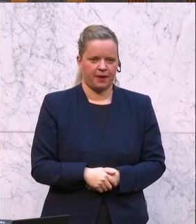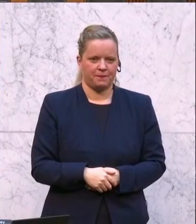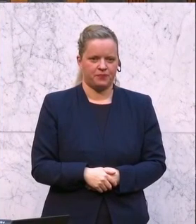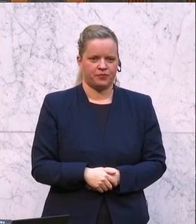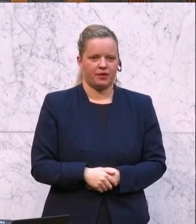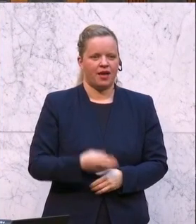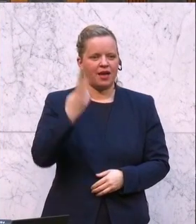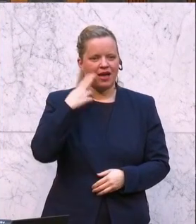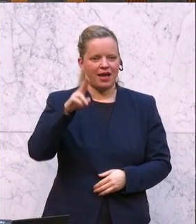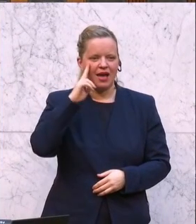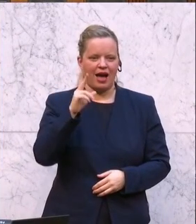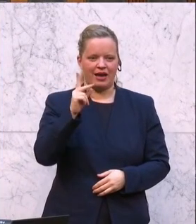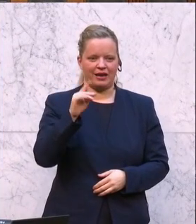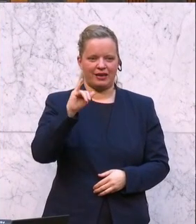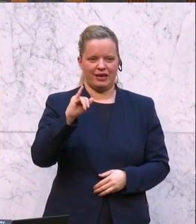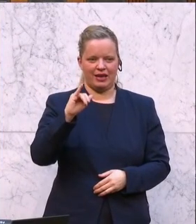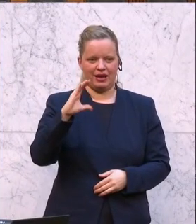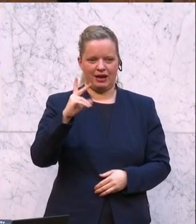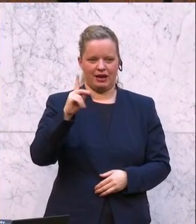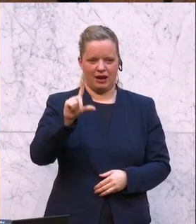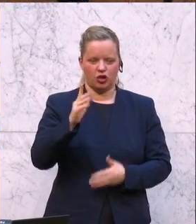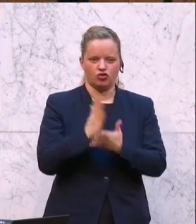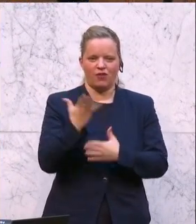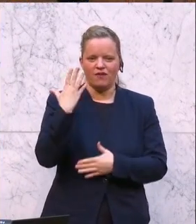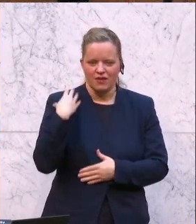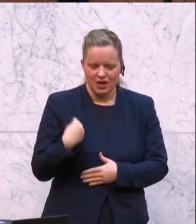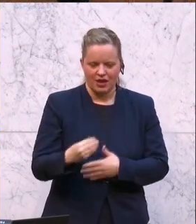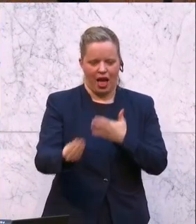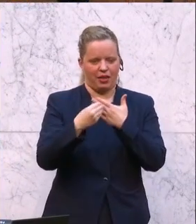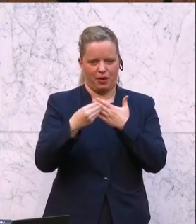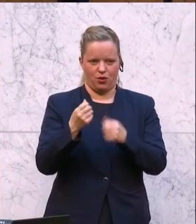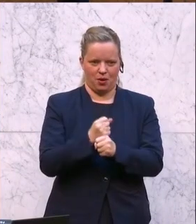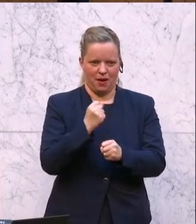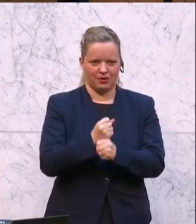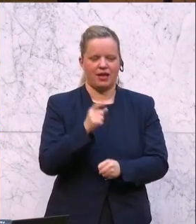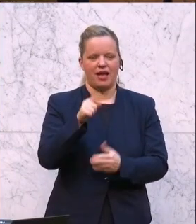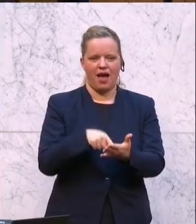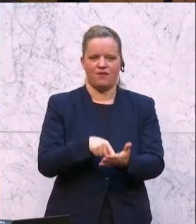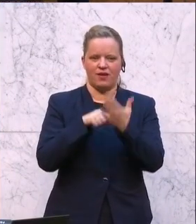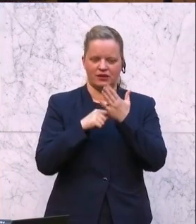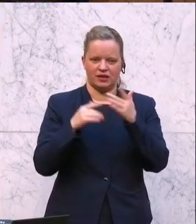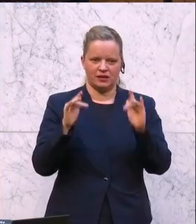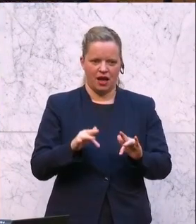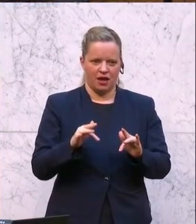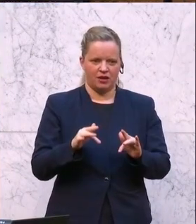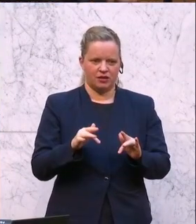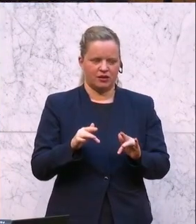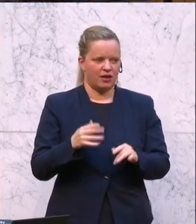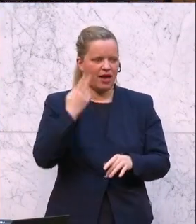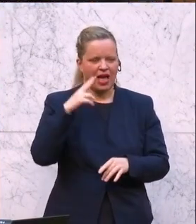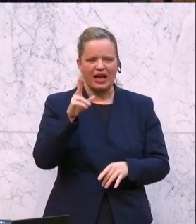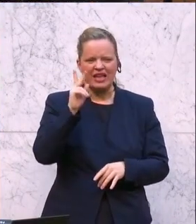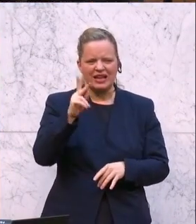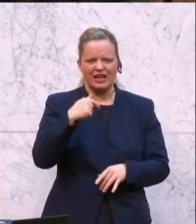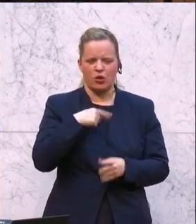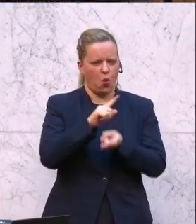Der Herr Kickl hat schon wieder eine Anmerkung gemacht. Er weist wieder auf eine Stadt hin. Und ich sage, Herr Kickl, ich tue